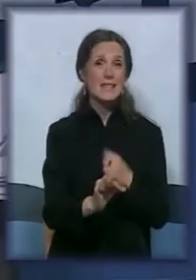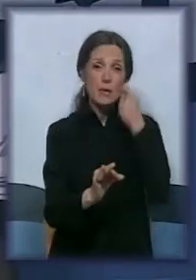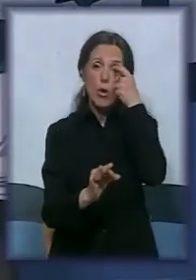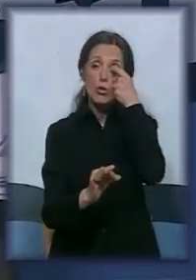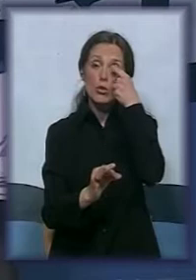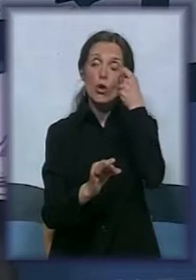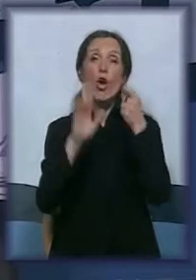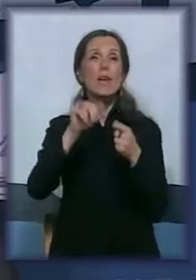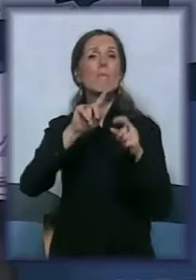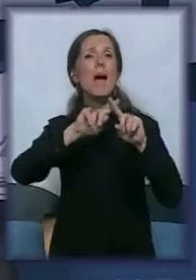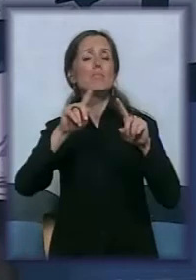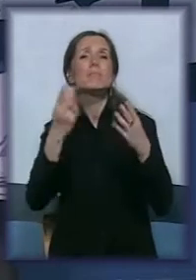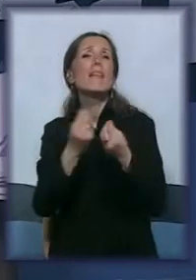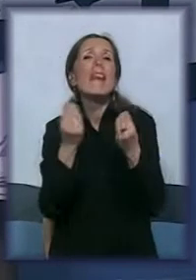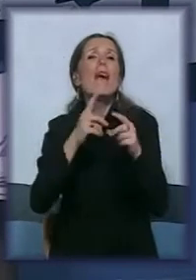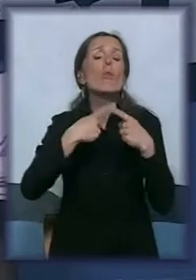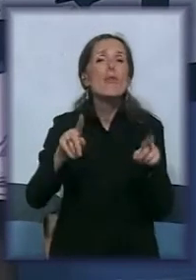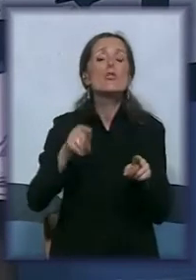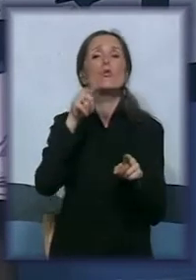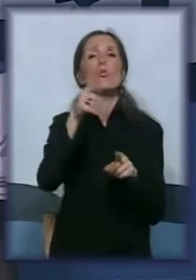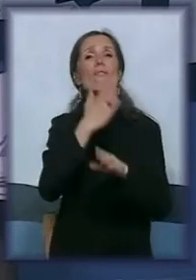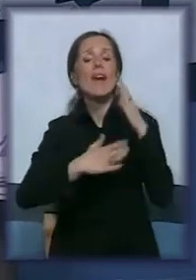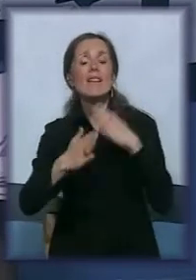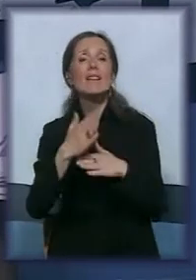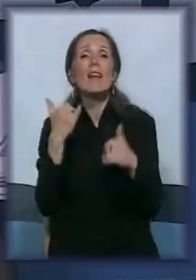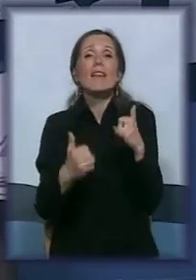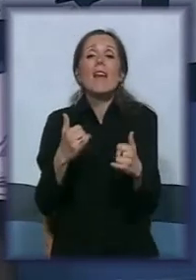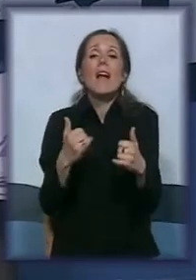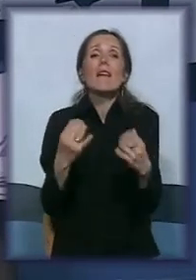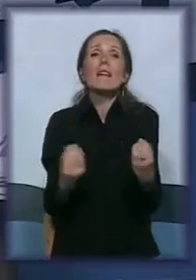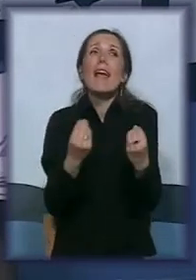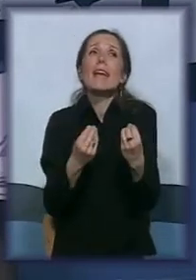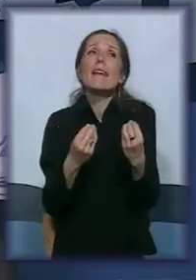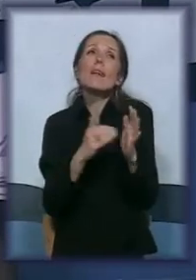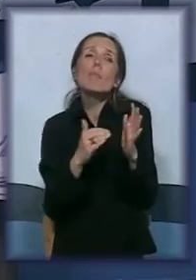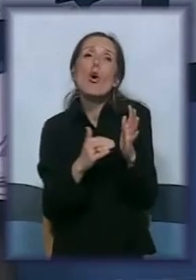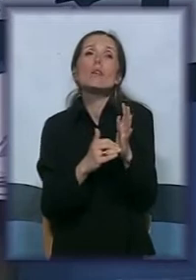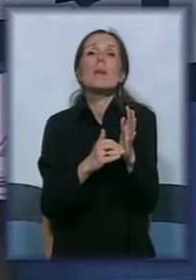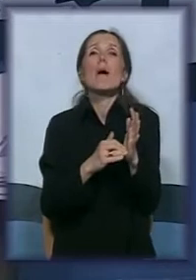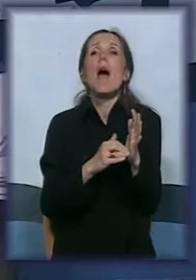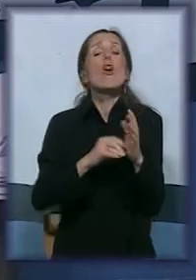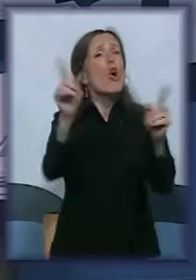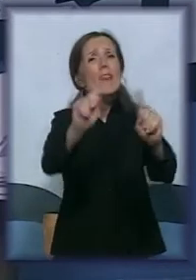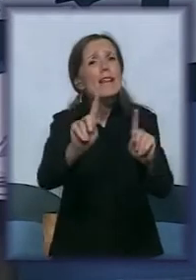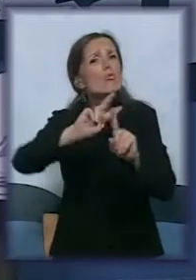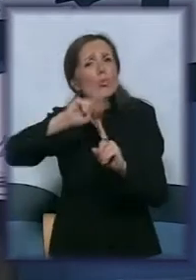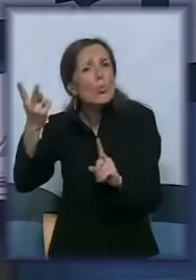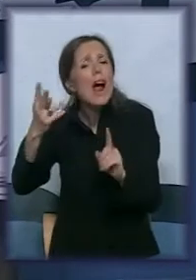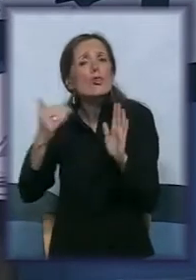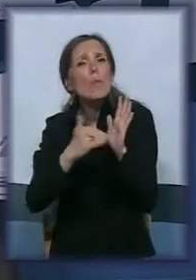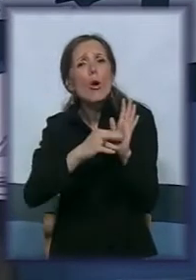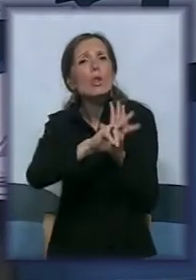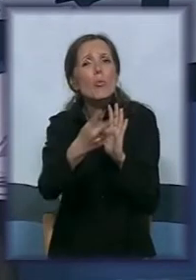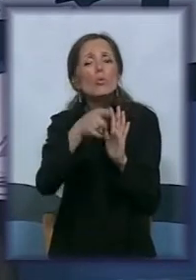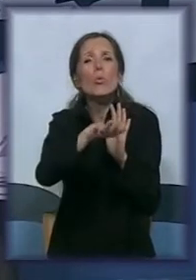vrstu ili invaliditeta, ili potreba kojih jesu, ne, ni pošto drugačije od ostale dece, ali imaju